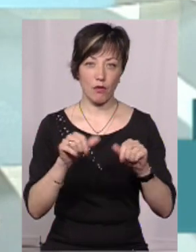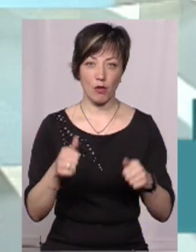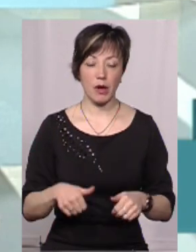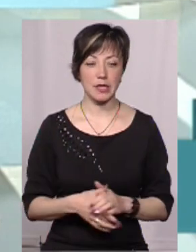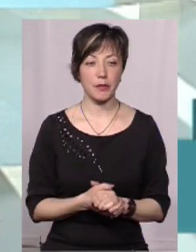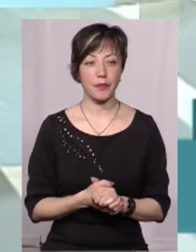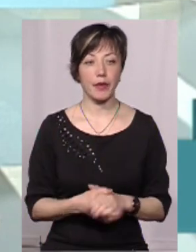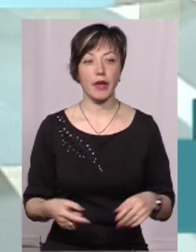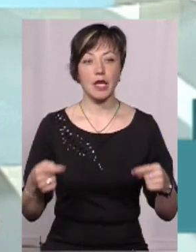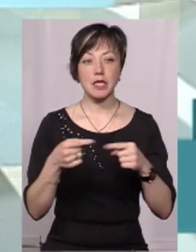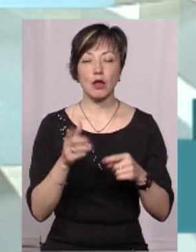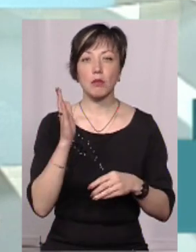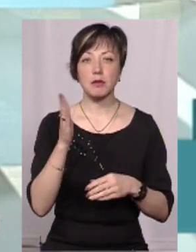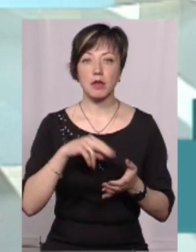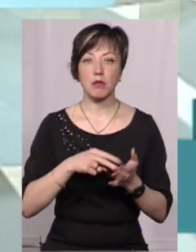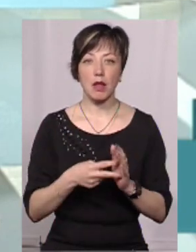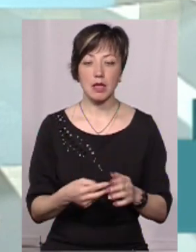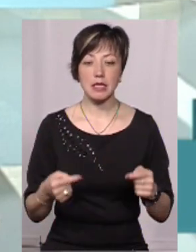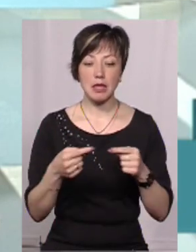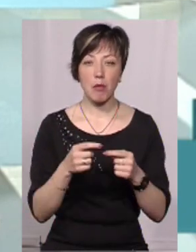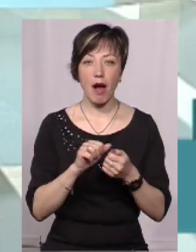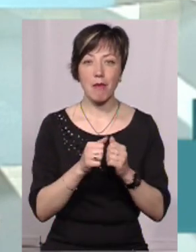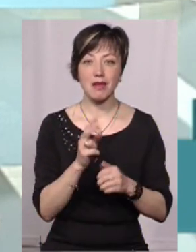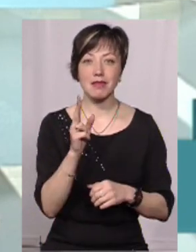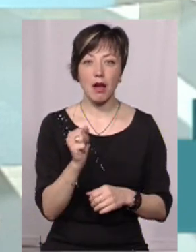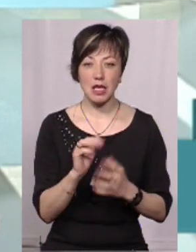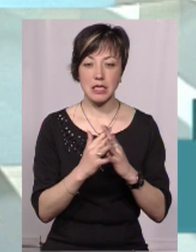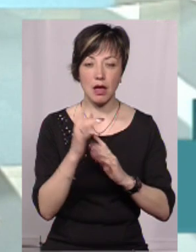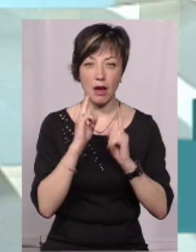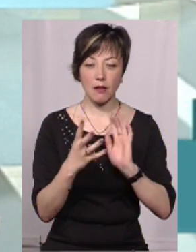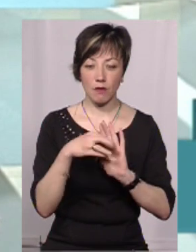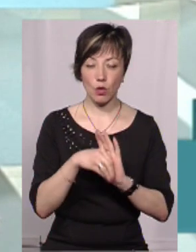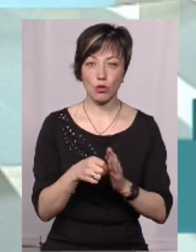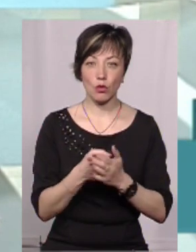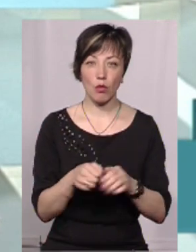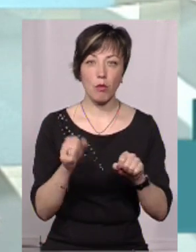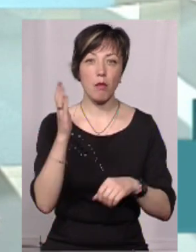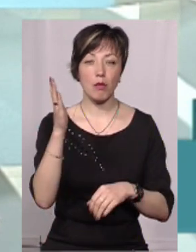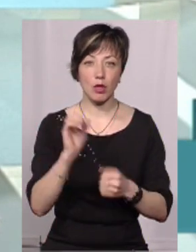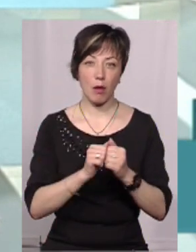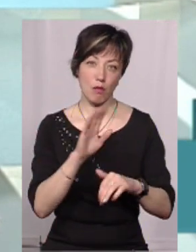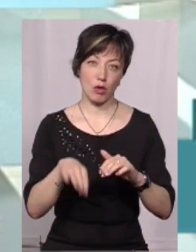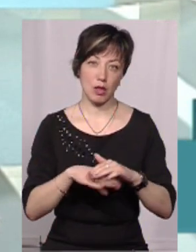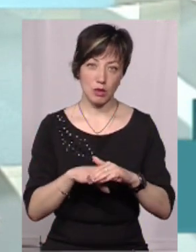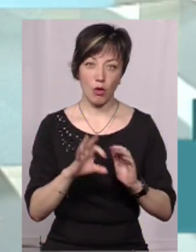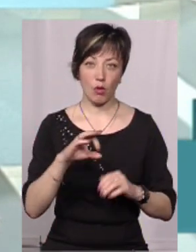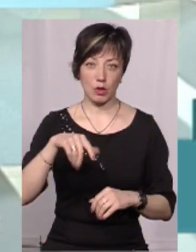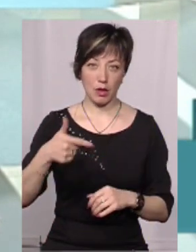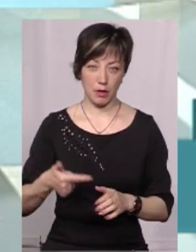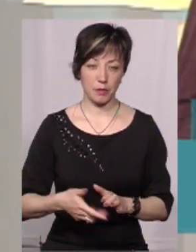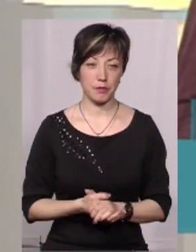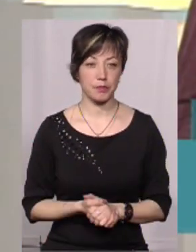форматі. Згідно перспективного плану, саме Кам'янська сільська рада відноситься до потенційної майбутньої Кам'ясь-Подільської